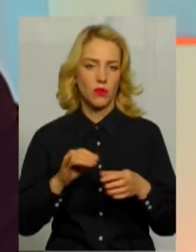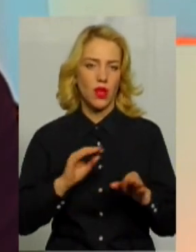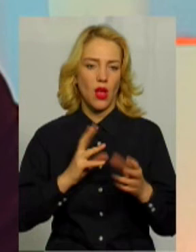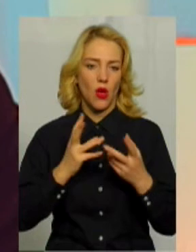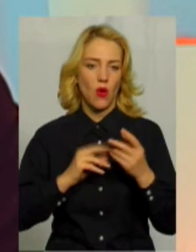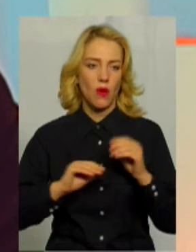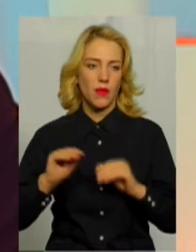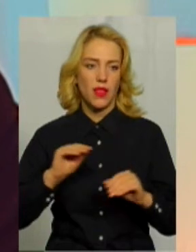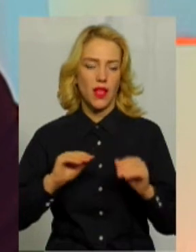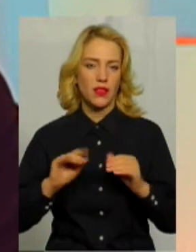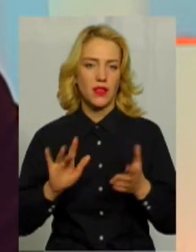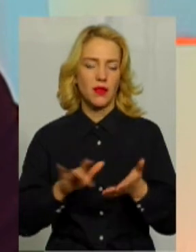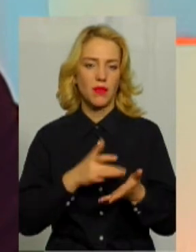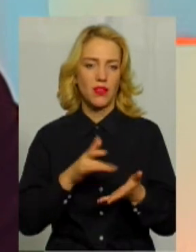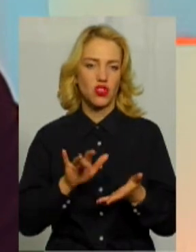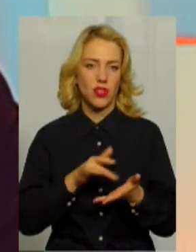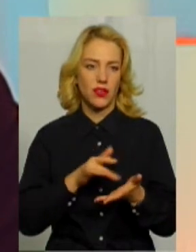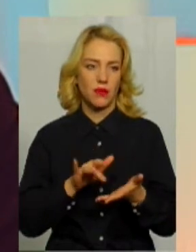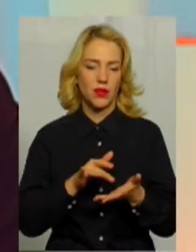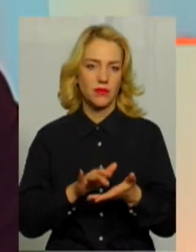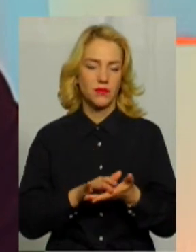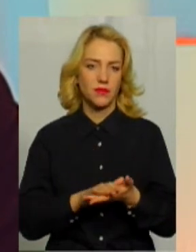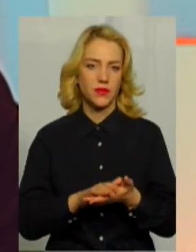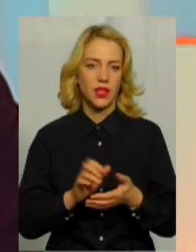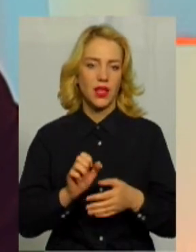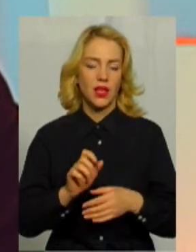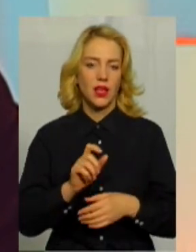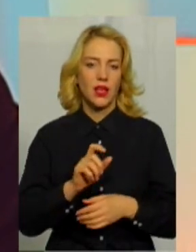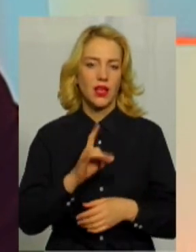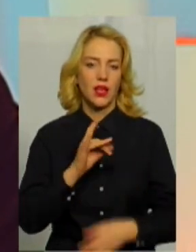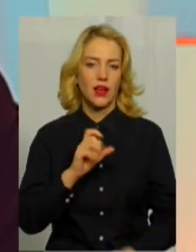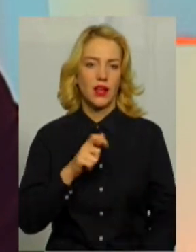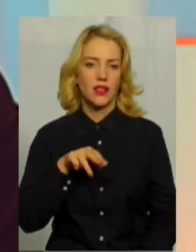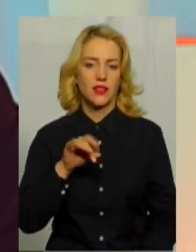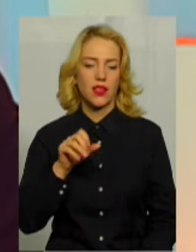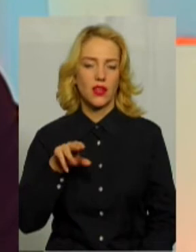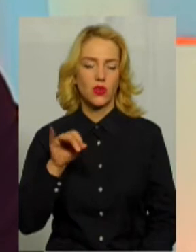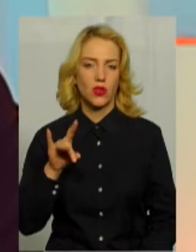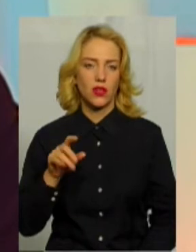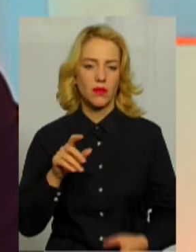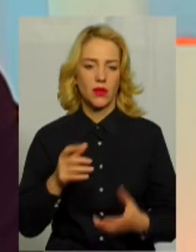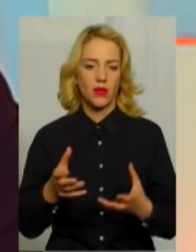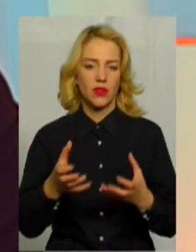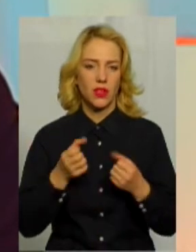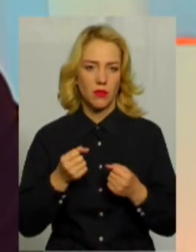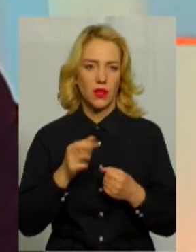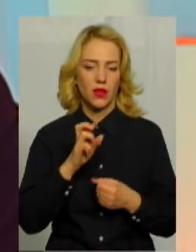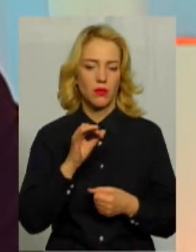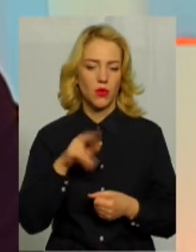обладнаний планшетами, реєстраторами, поліцейські отримали бодікамери,